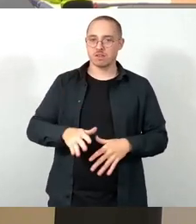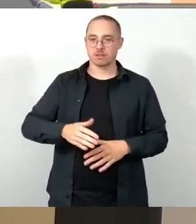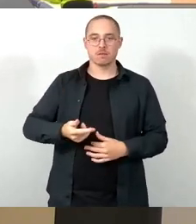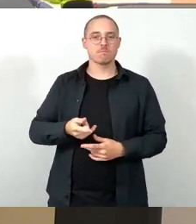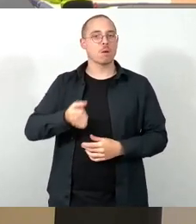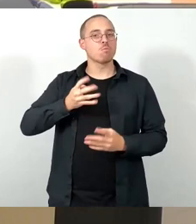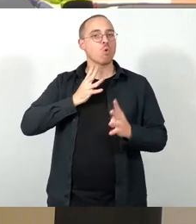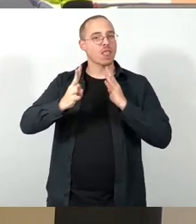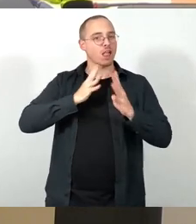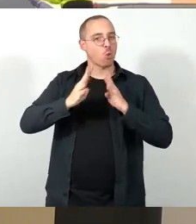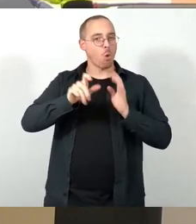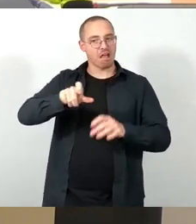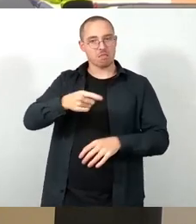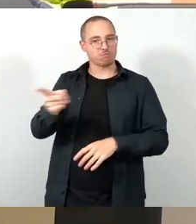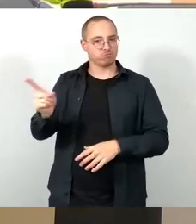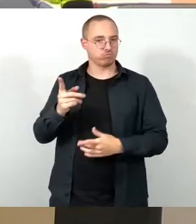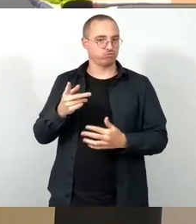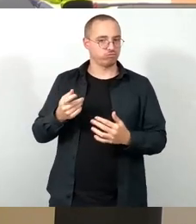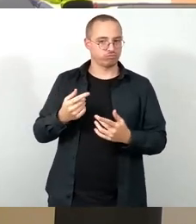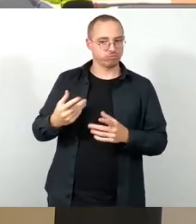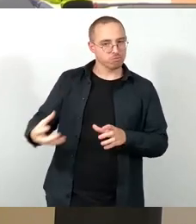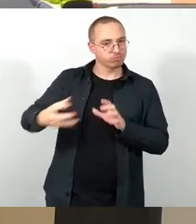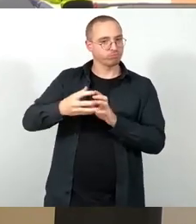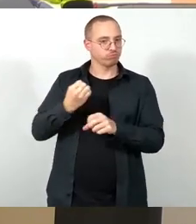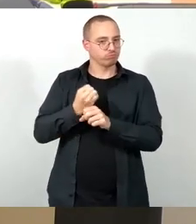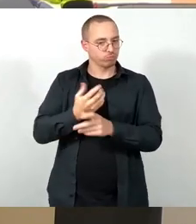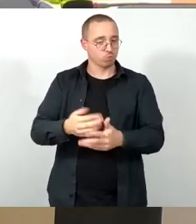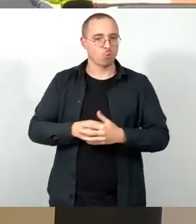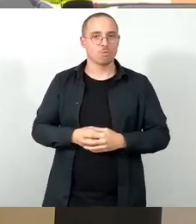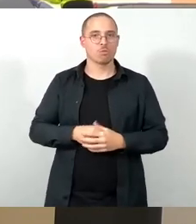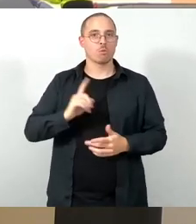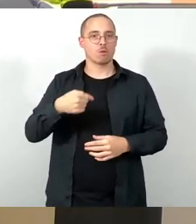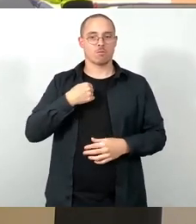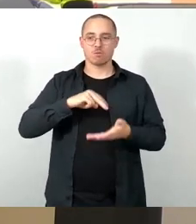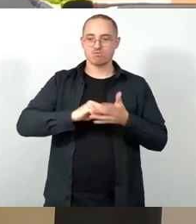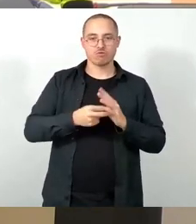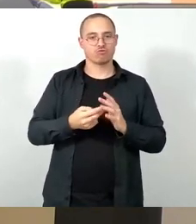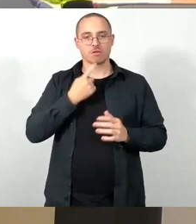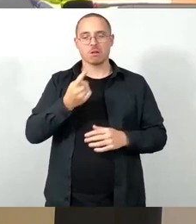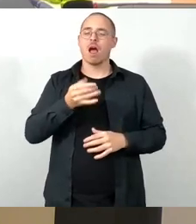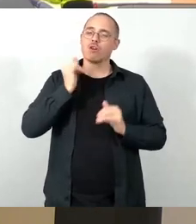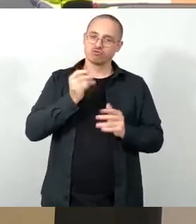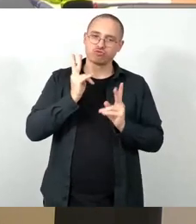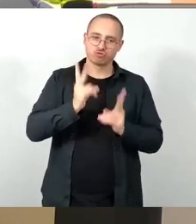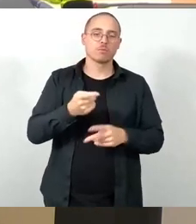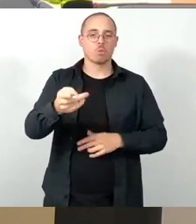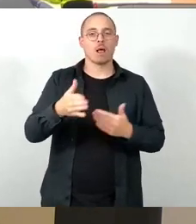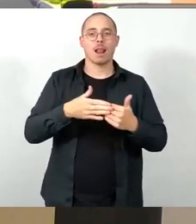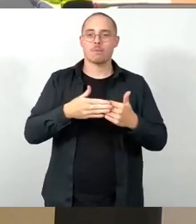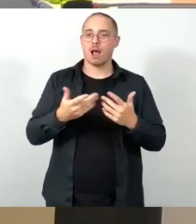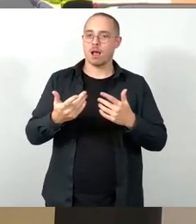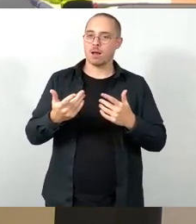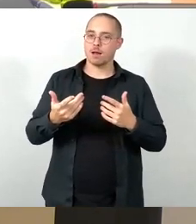haben da, ich sage mal, politisch eingetauscht, dass es diesen Klimabeirat gibt. Und ich weiß noch, ich glaube, es war der Herr Kaden, ich weiß es nicht, der dann